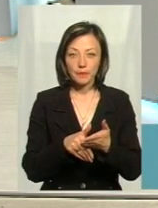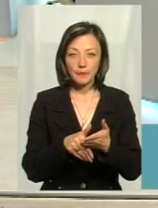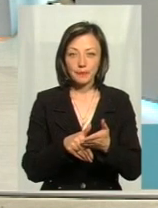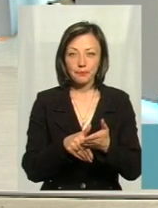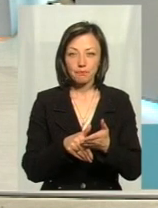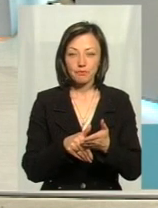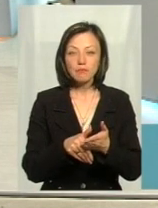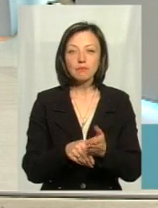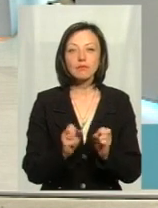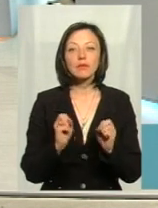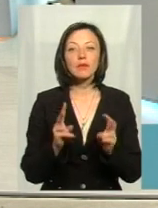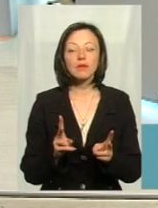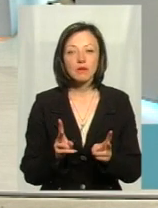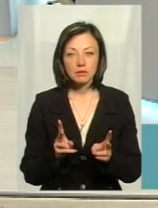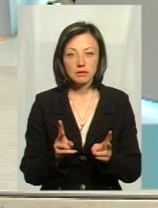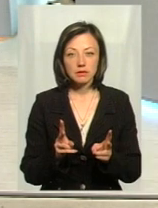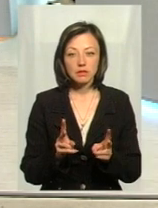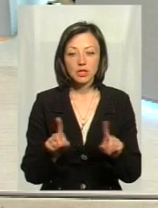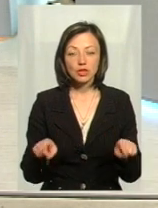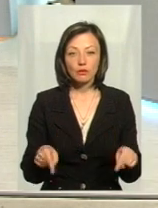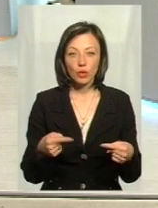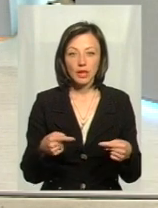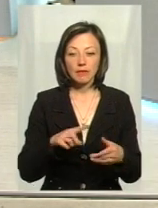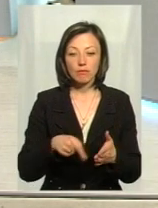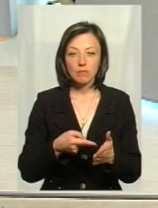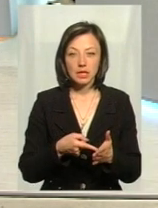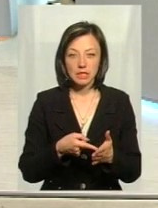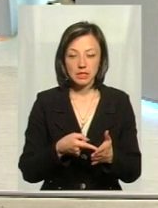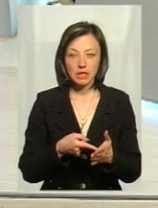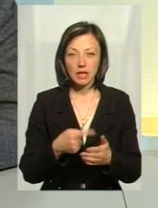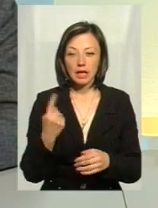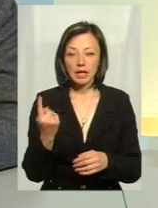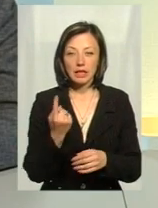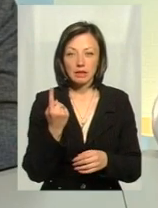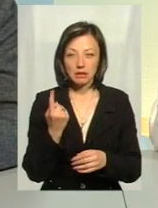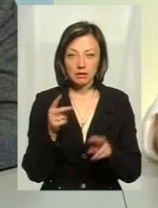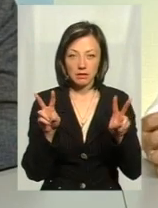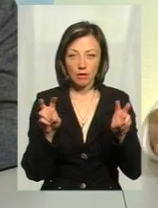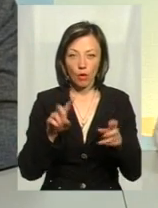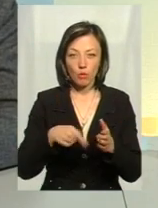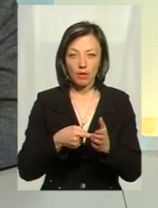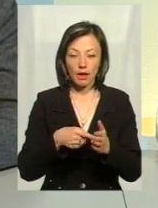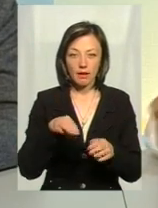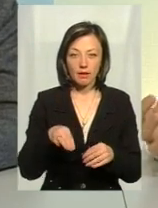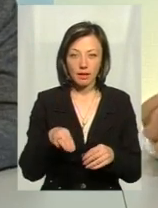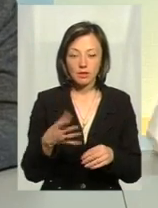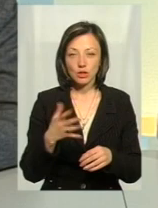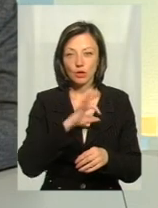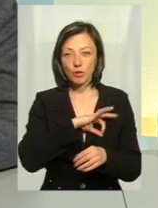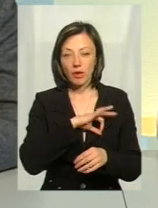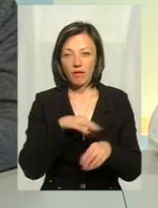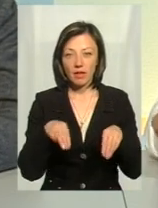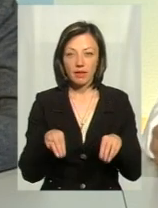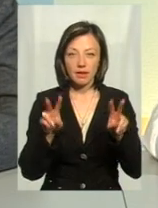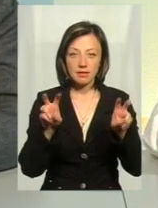яким чином, создати в місті, єдине, наприклад, назвати його комунальне таксі, чи правове таксі, чи